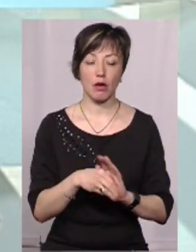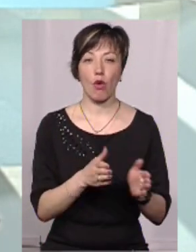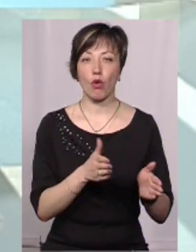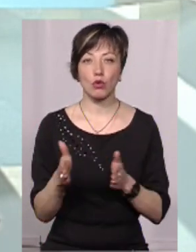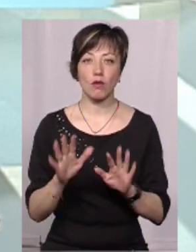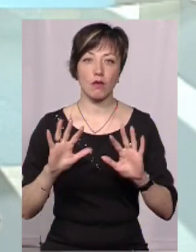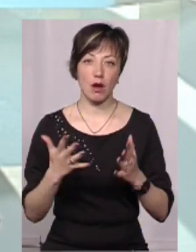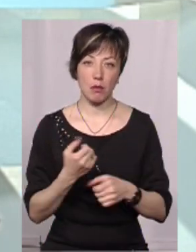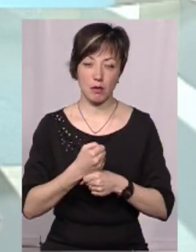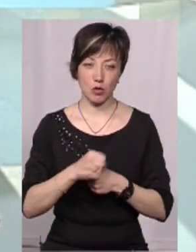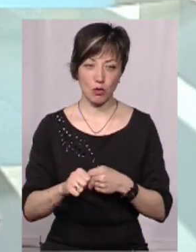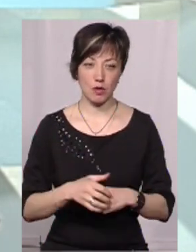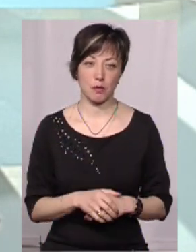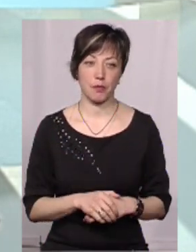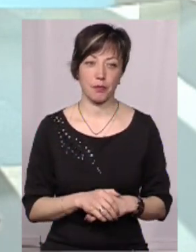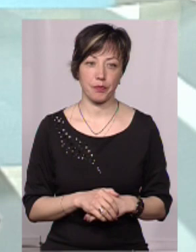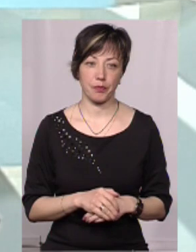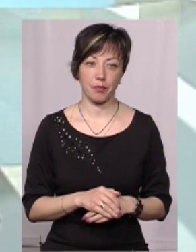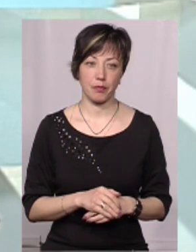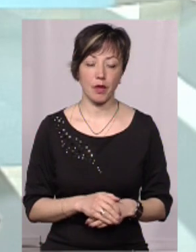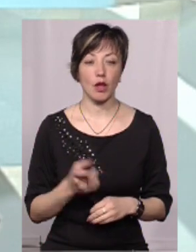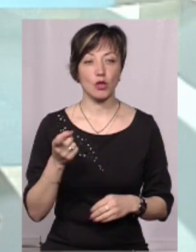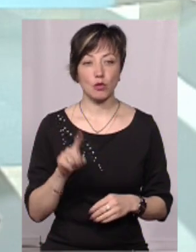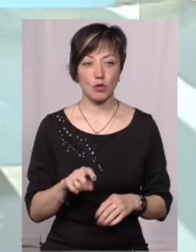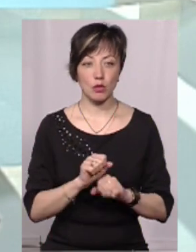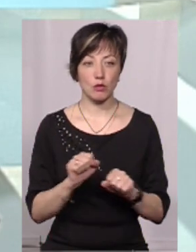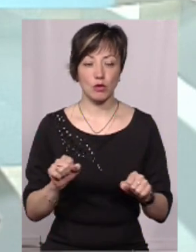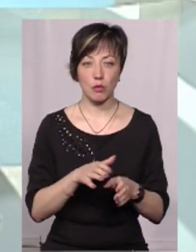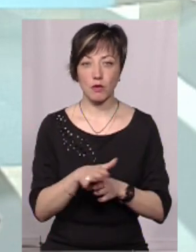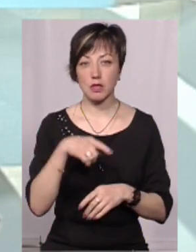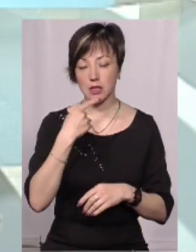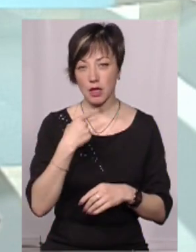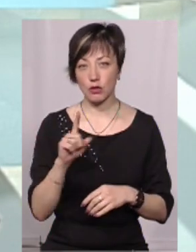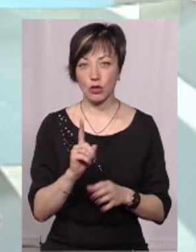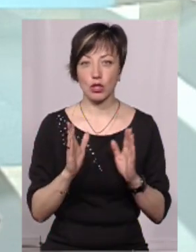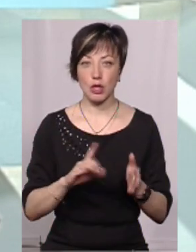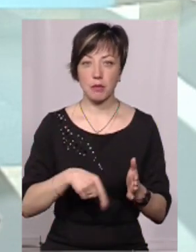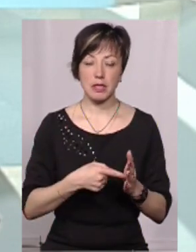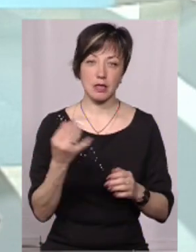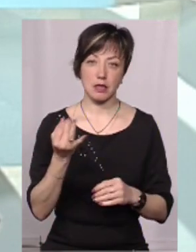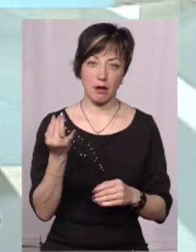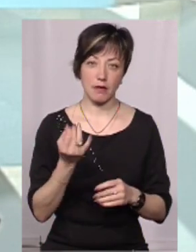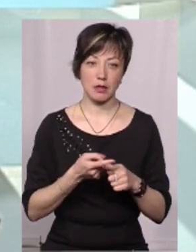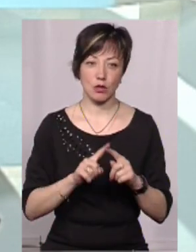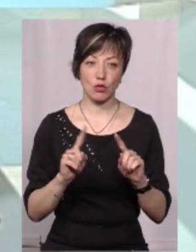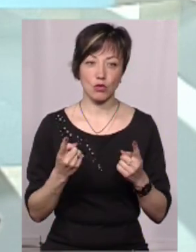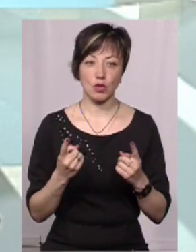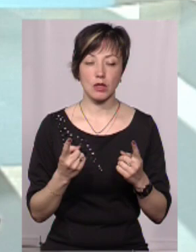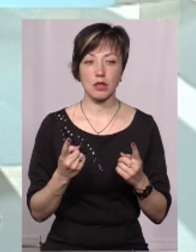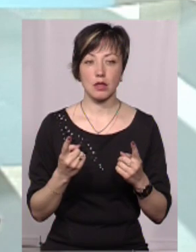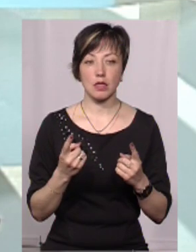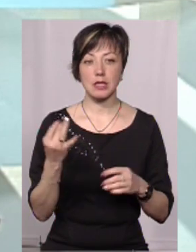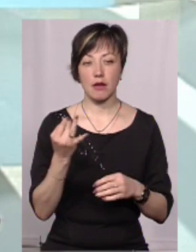готові лише в разі примусовості. Тому не можна повністю сказати, що лише міста зацікавлені. Це дуже є